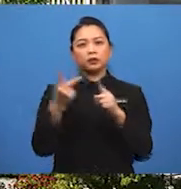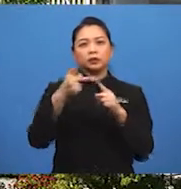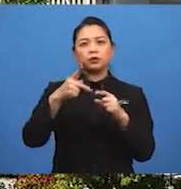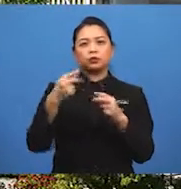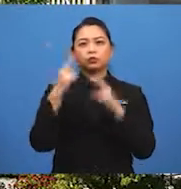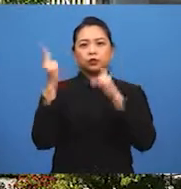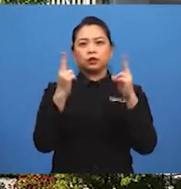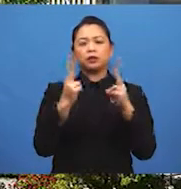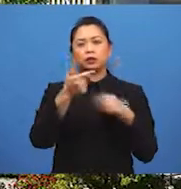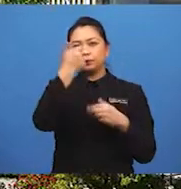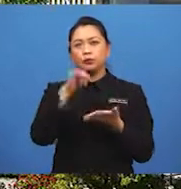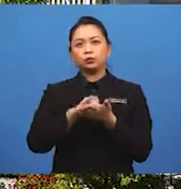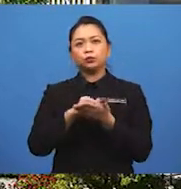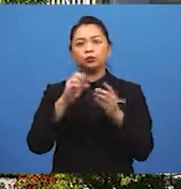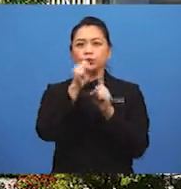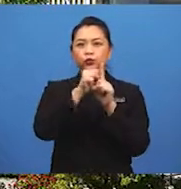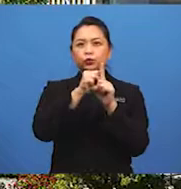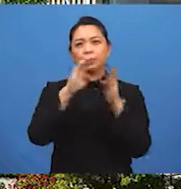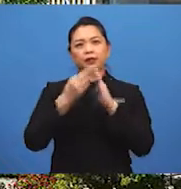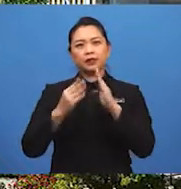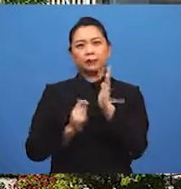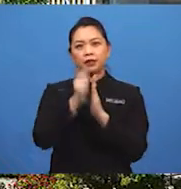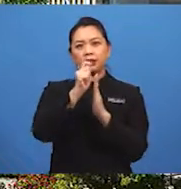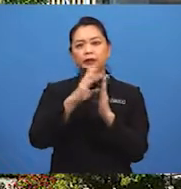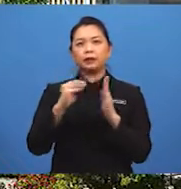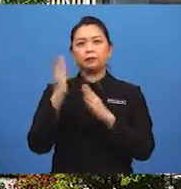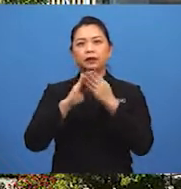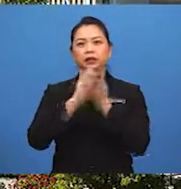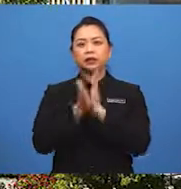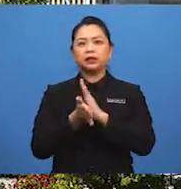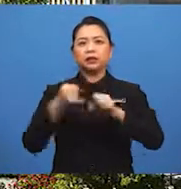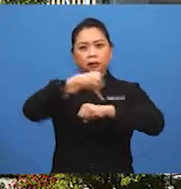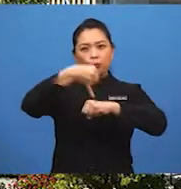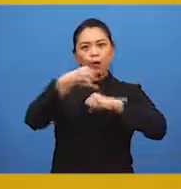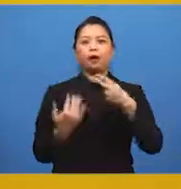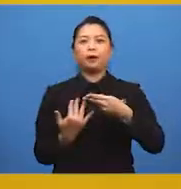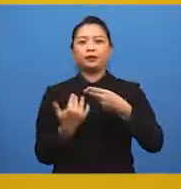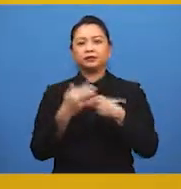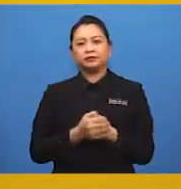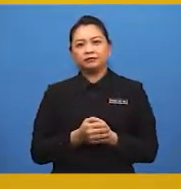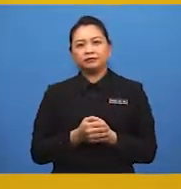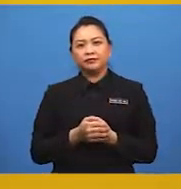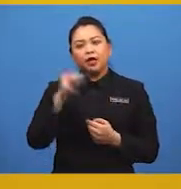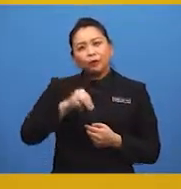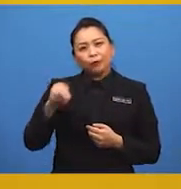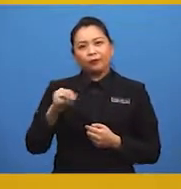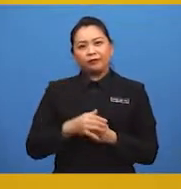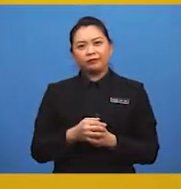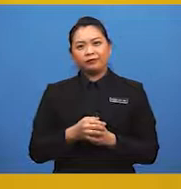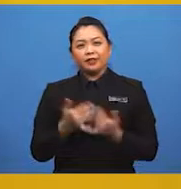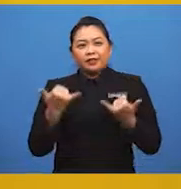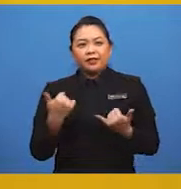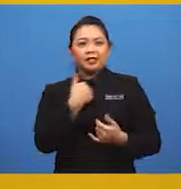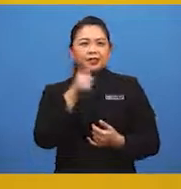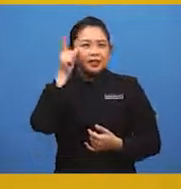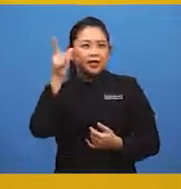Akibatnya, suhu di bandar meningkat dan bandar menjadi pulau haba. Murid-murid, sekarang